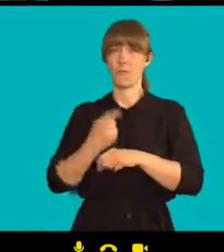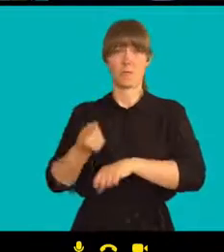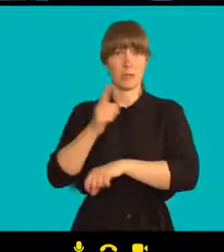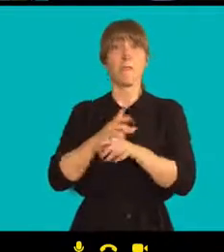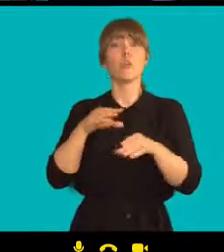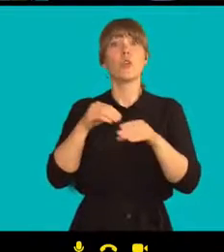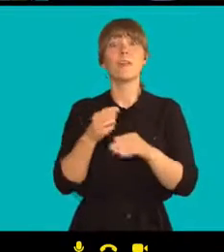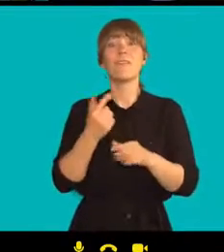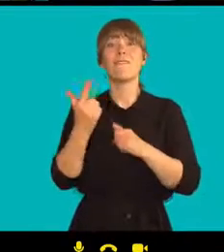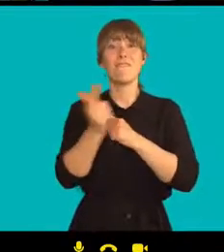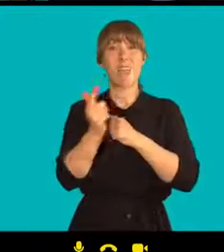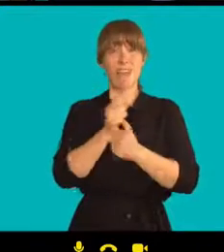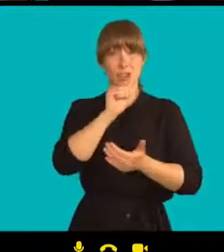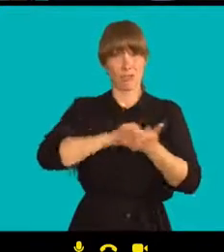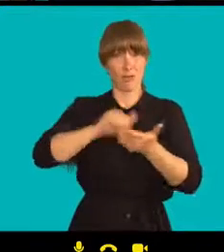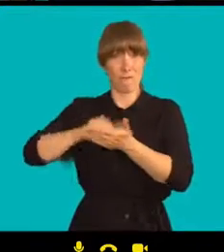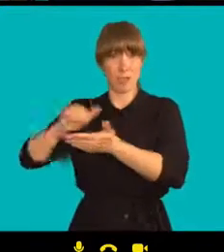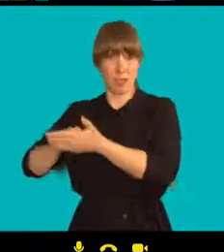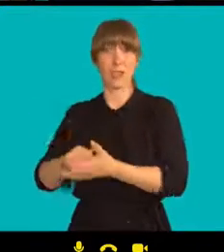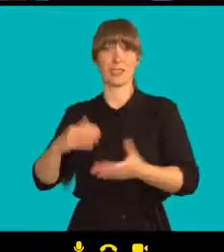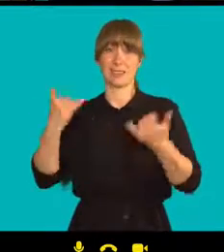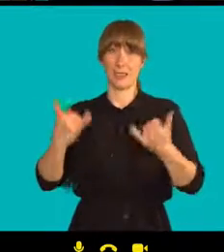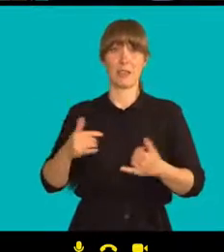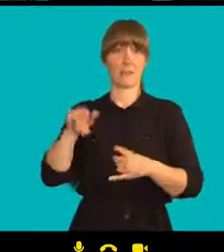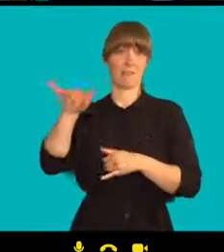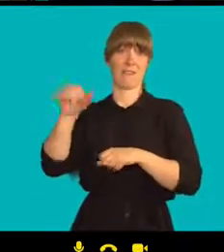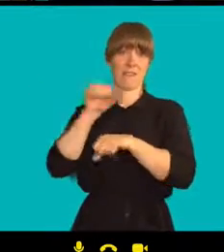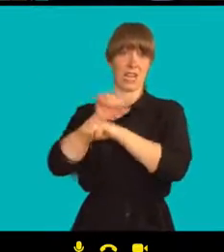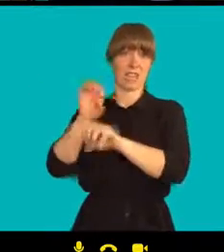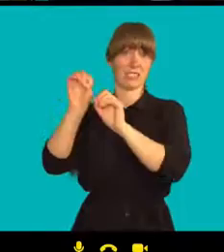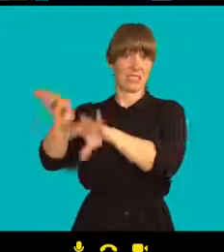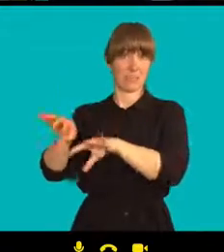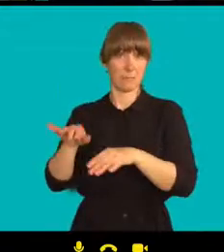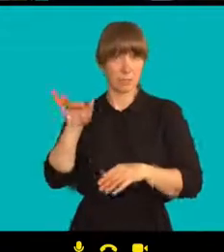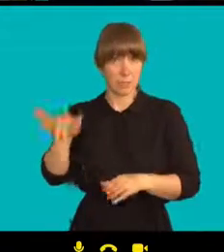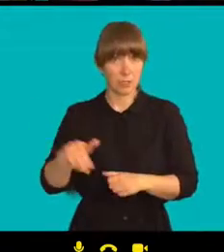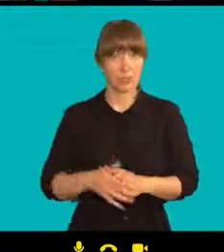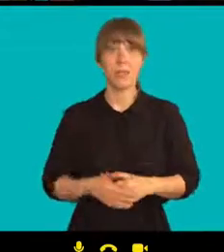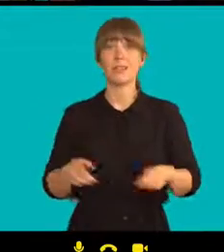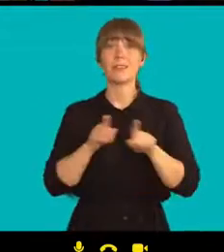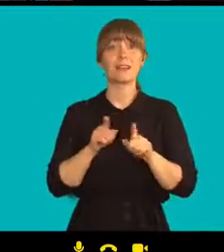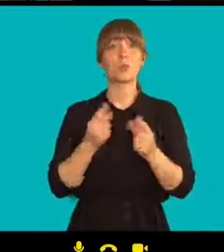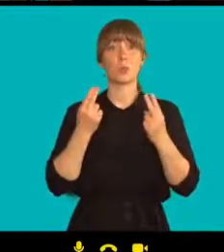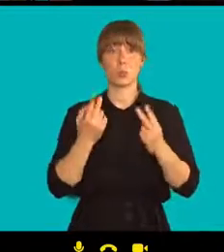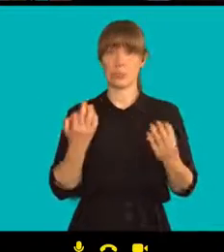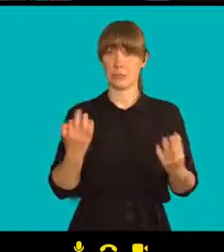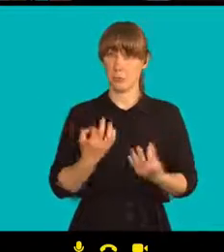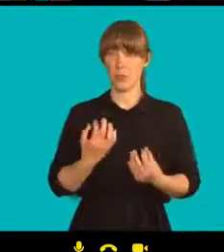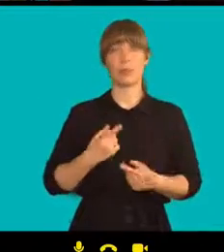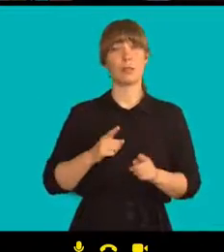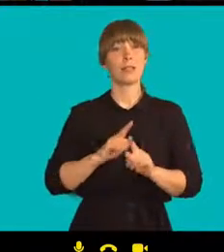vězení a také nesmíme zapomínat,